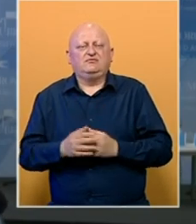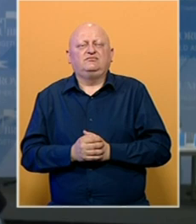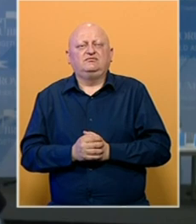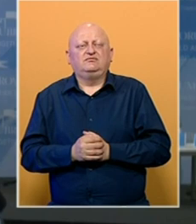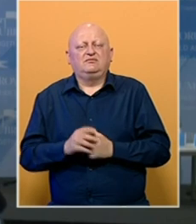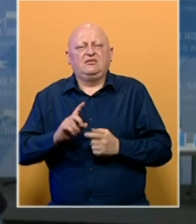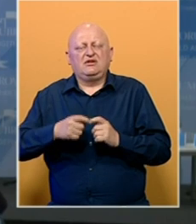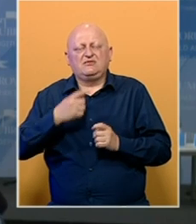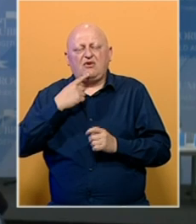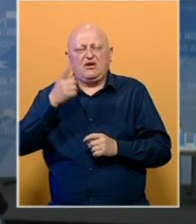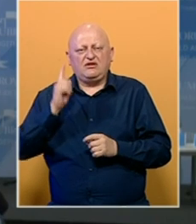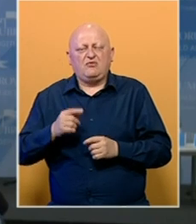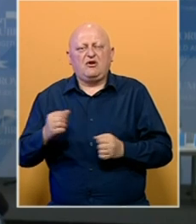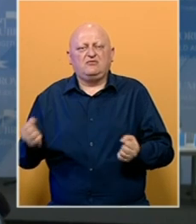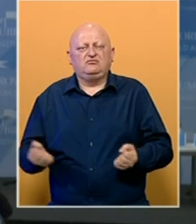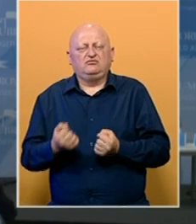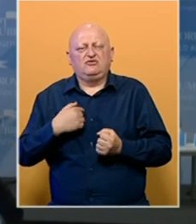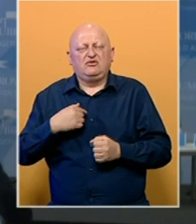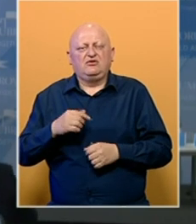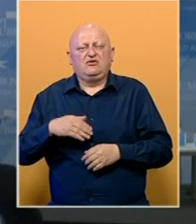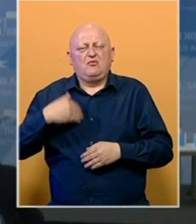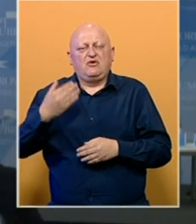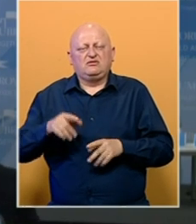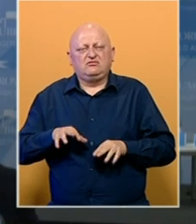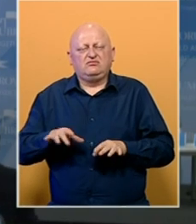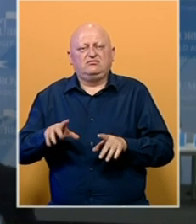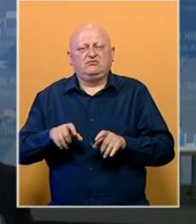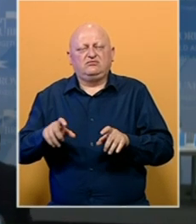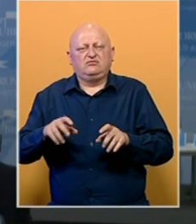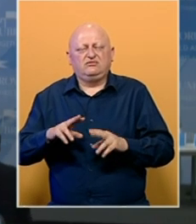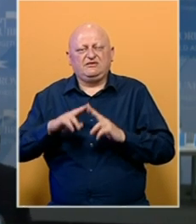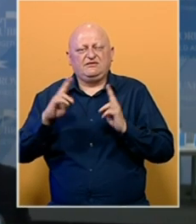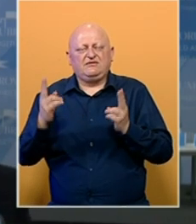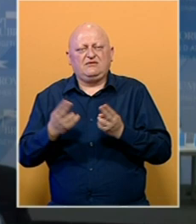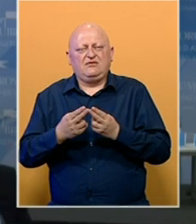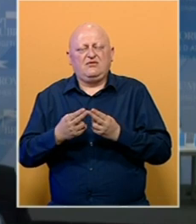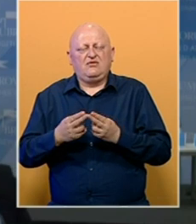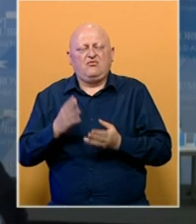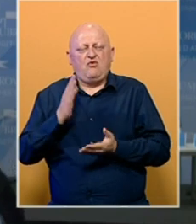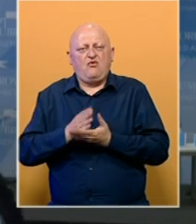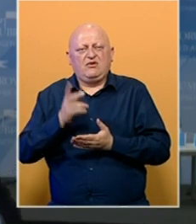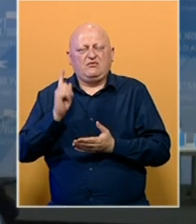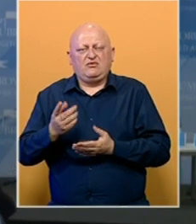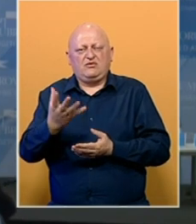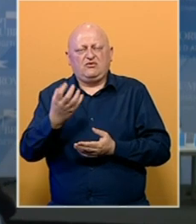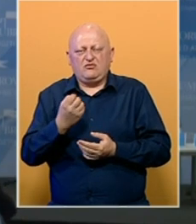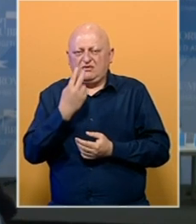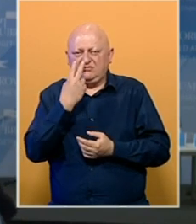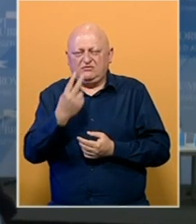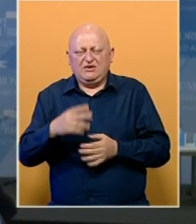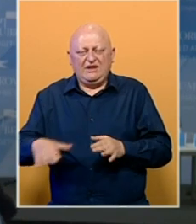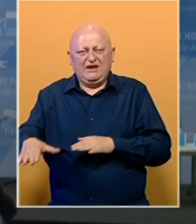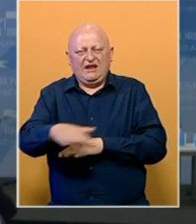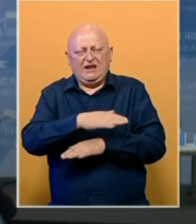Stvari za koje se moramo zalagati u našem post-covid-19 multilateralnom svijetu su da uvijek moramo uzeti u razmatranje